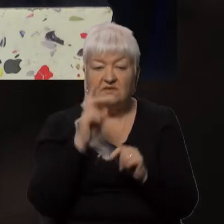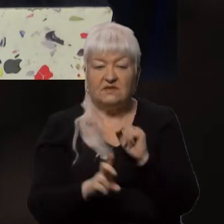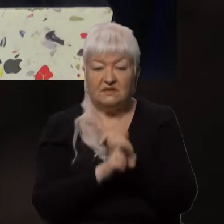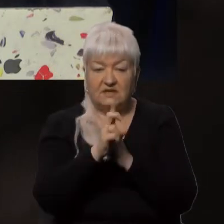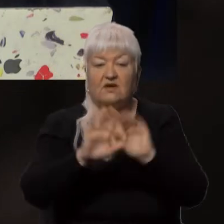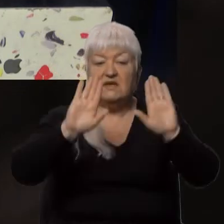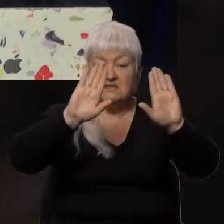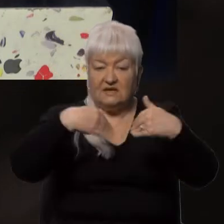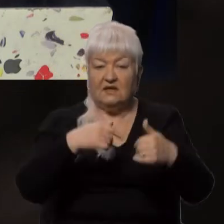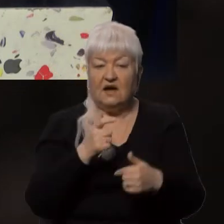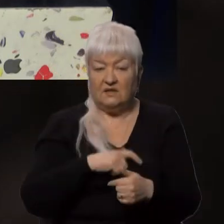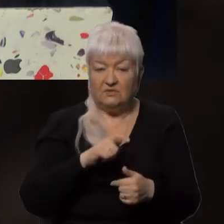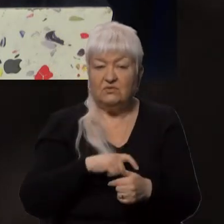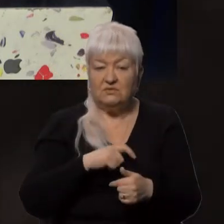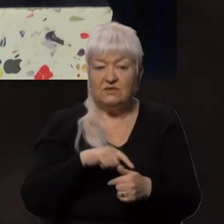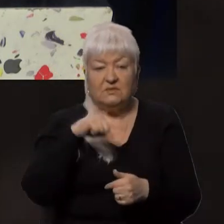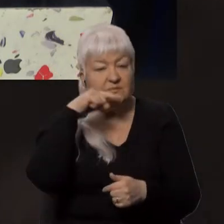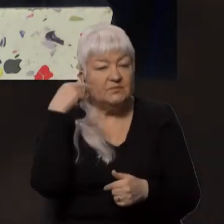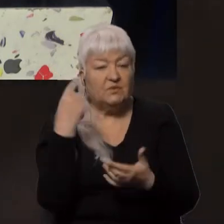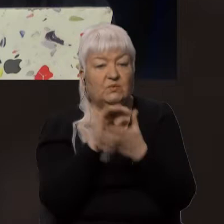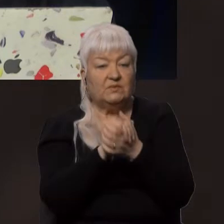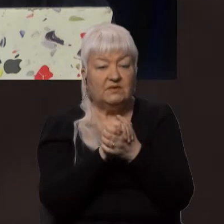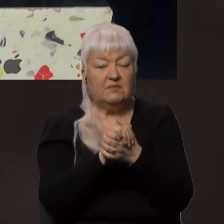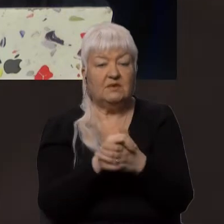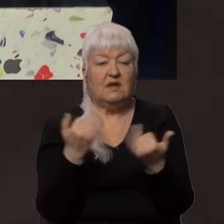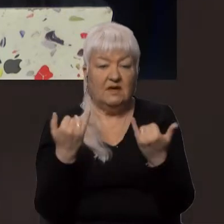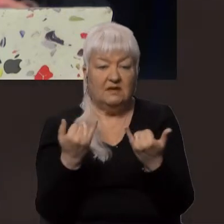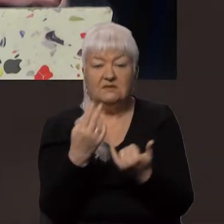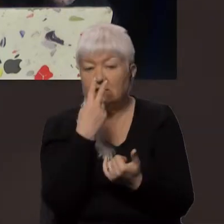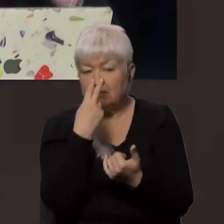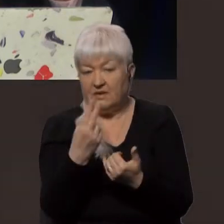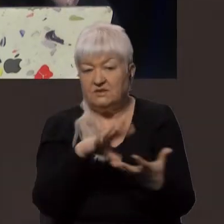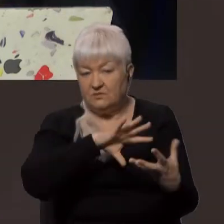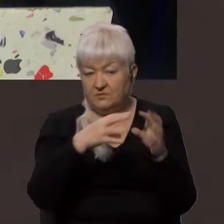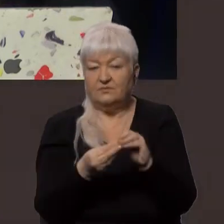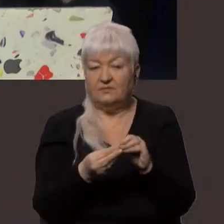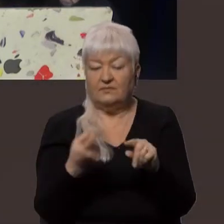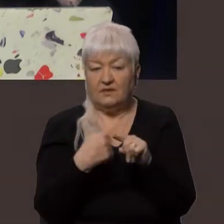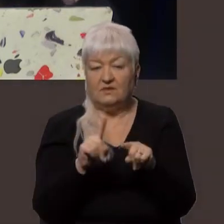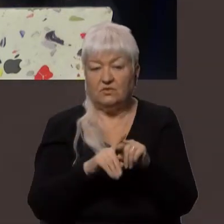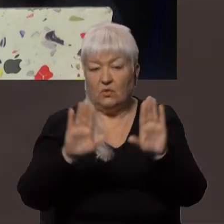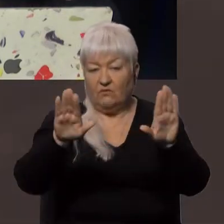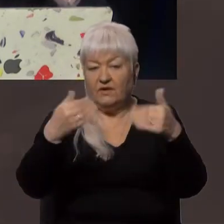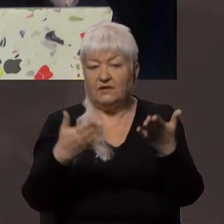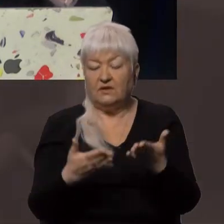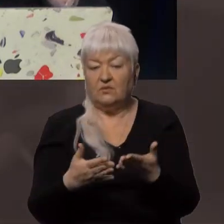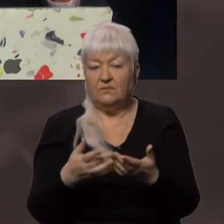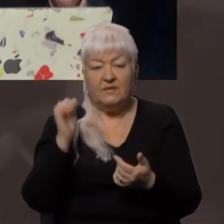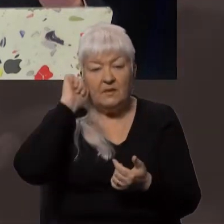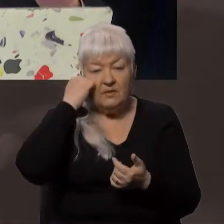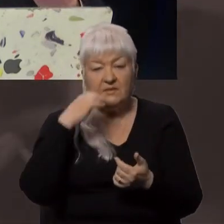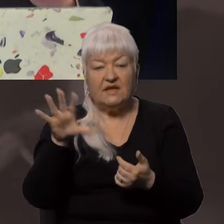себе рускій мір і зараз фактично пожинає плади цього. Ну і ми пам'ятаємо всі ці події, коли у